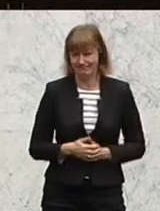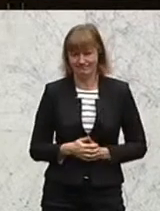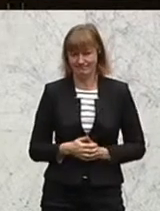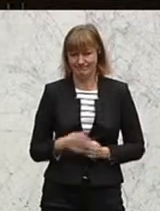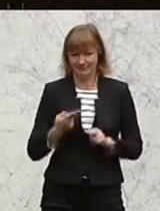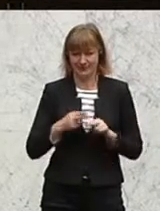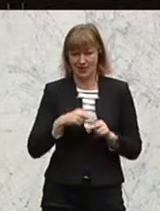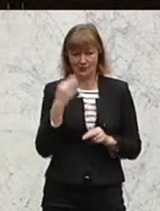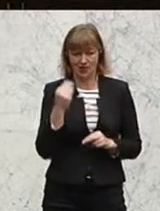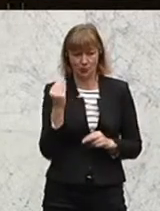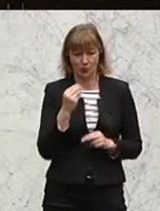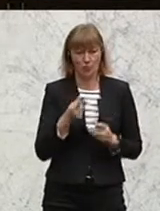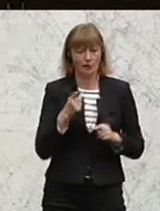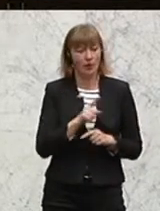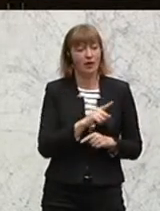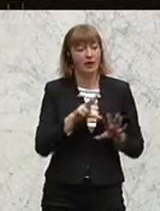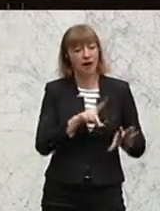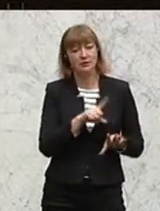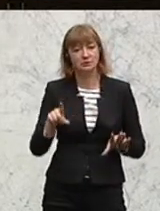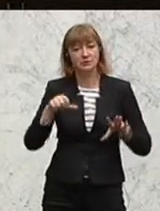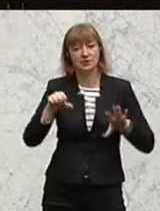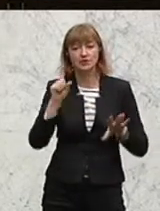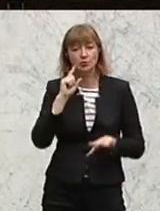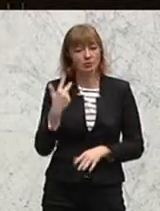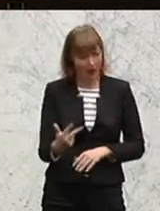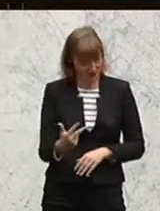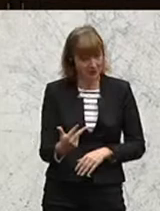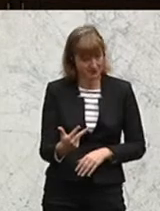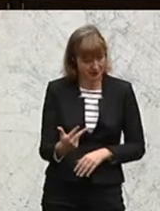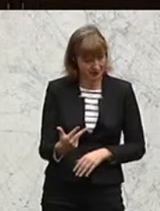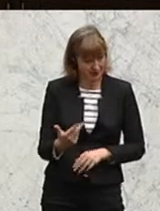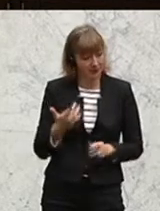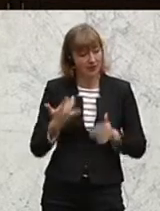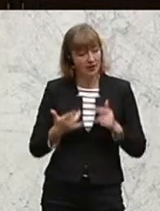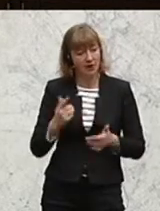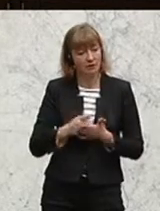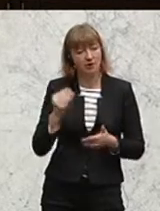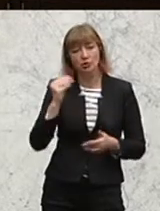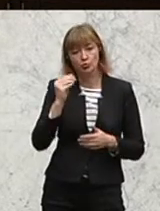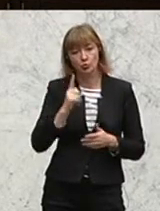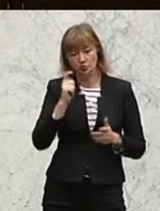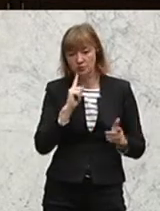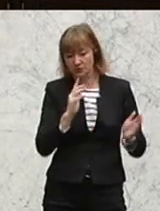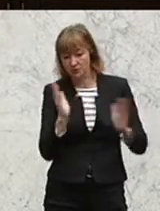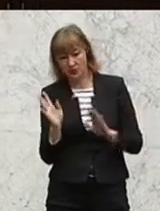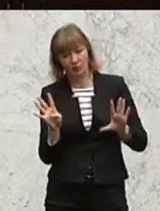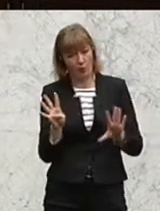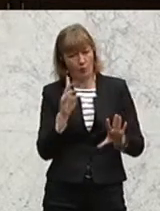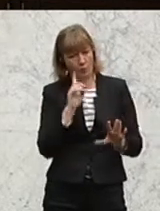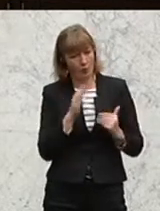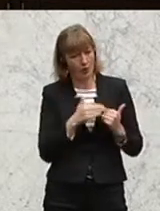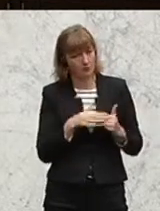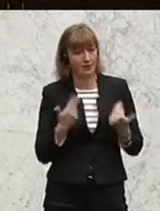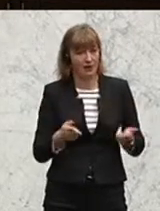Die Ganztagsschule, sie dauert von 8 bis 16.30 Uhr, wenn wir jetzt vielleicht auch noch den Schulstart später machen, um 9 Uhr,